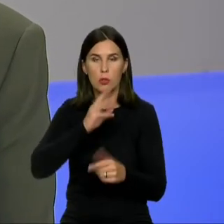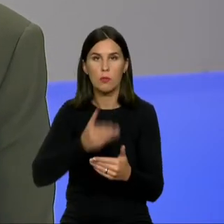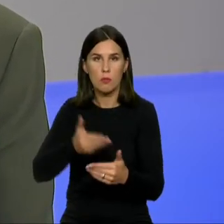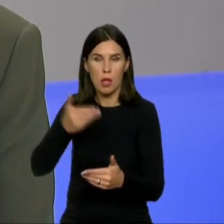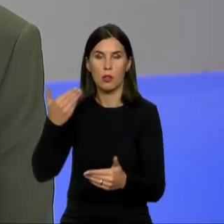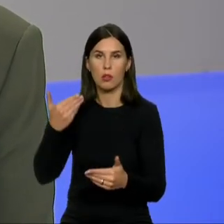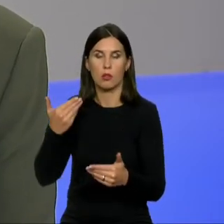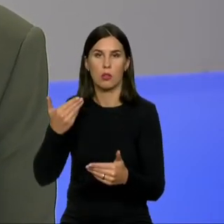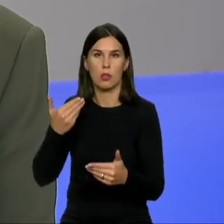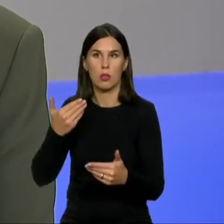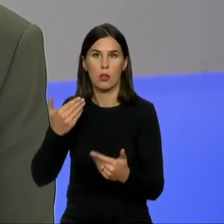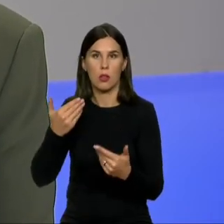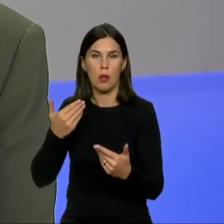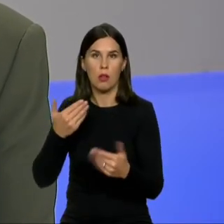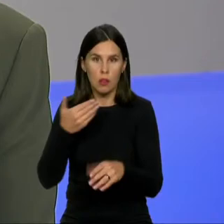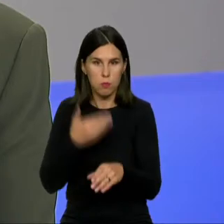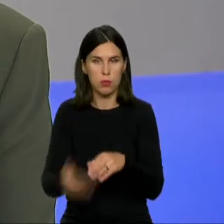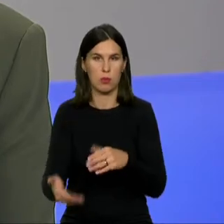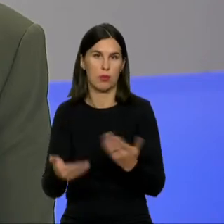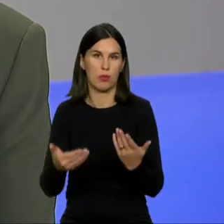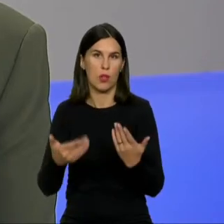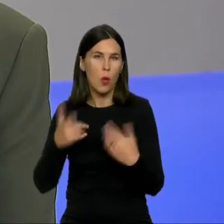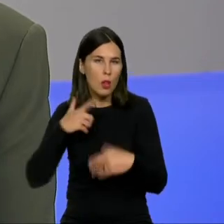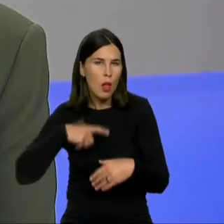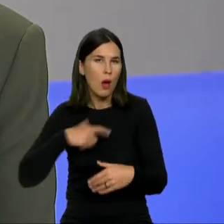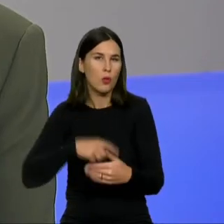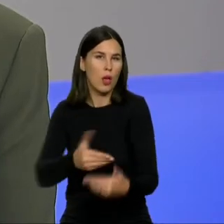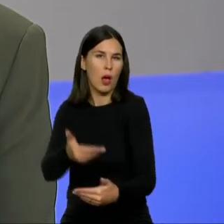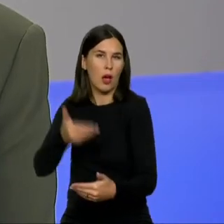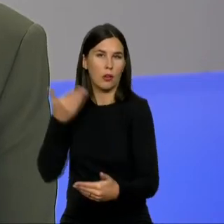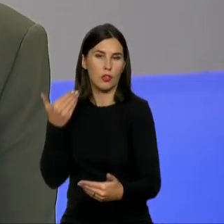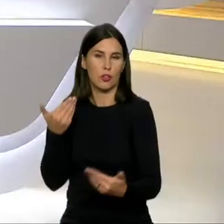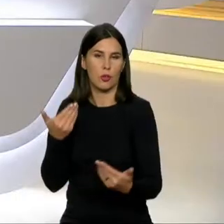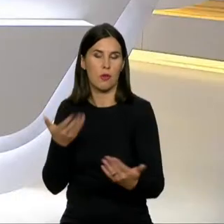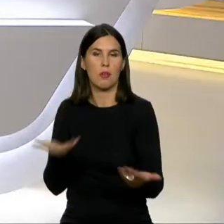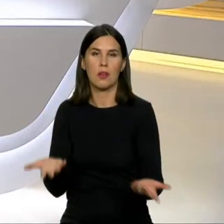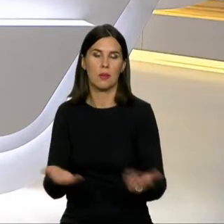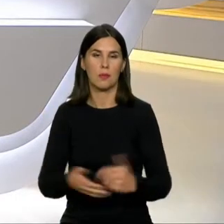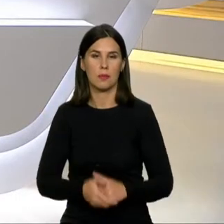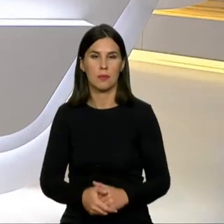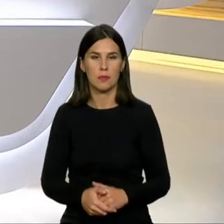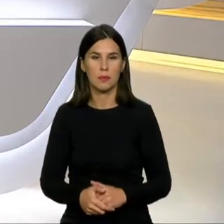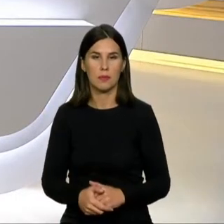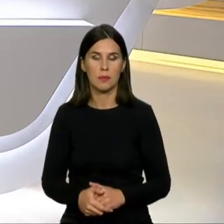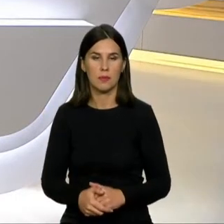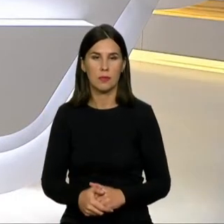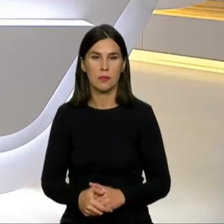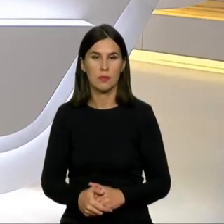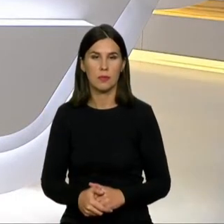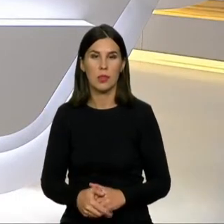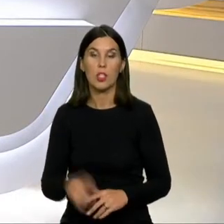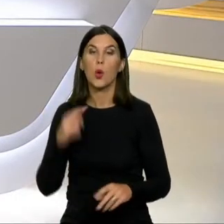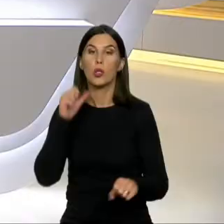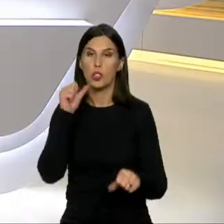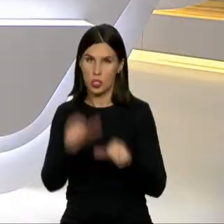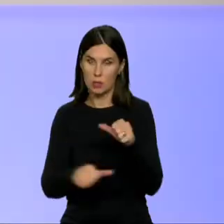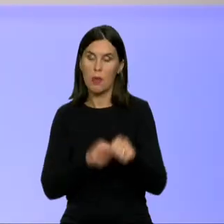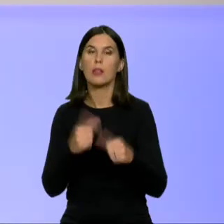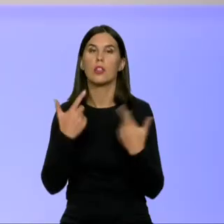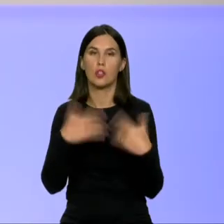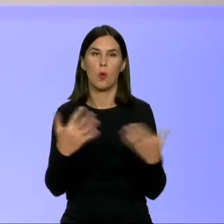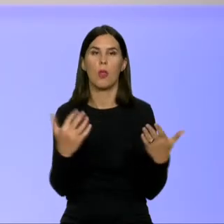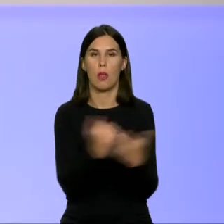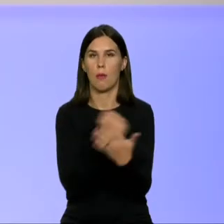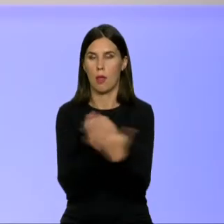pradėjo kilti ne šiemet, o gerokai anksčiau, ponia Majauskai. Dalis sprendimum bus įgyvendinama jau šiais metais, įskaitant ir